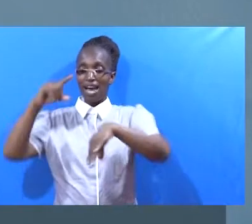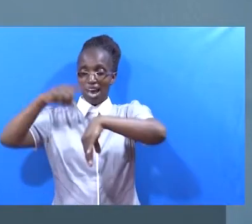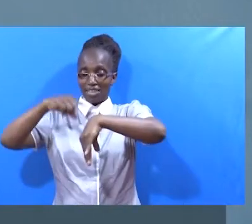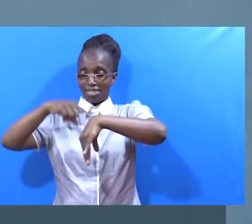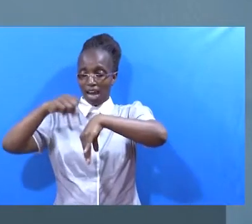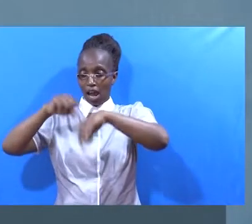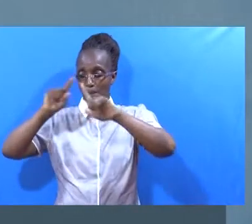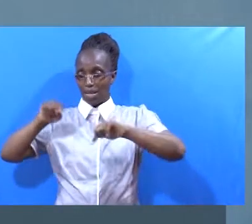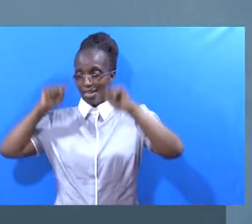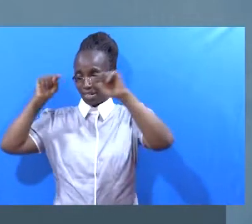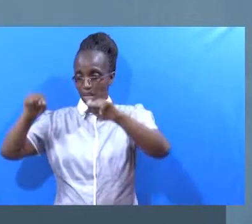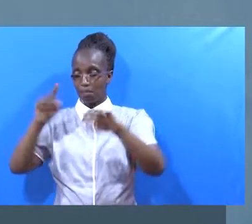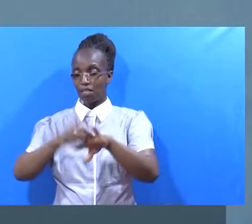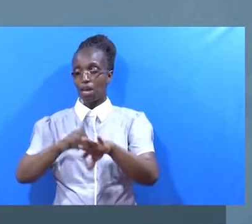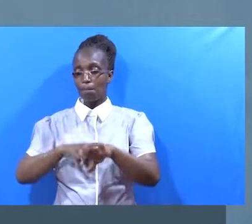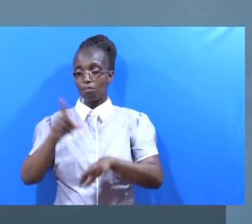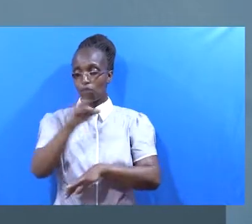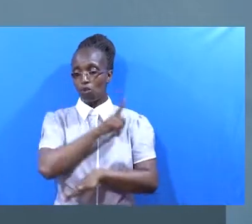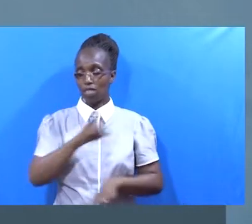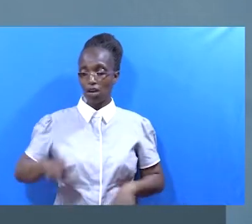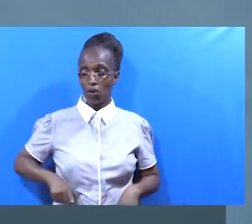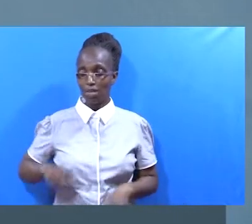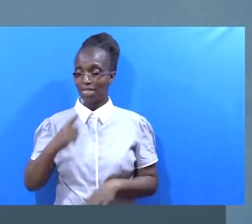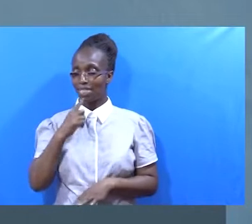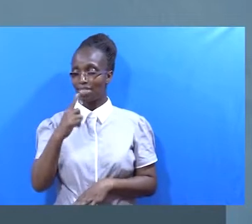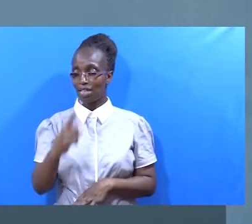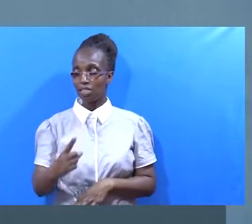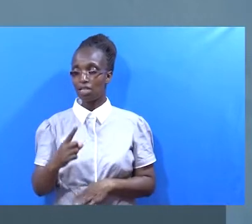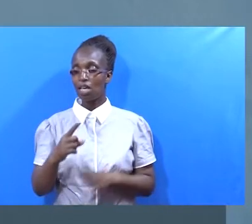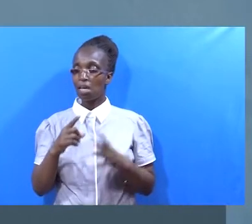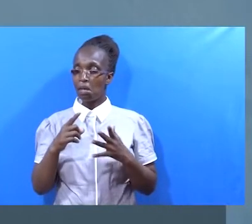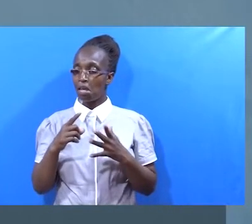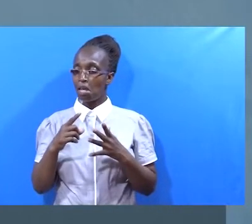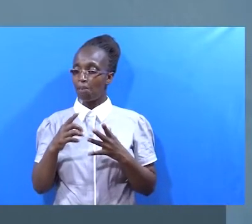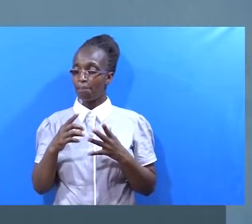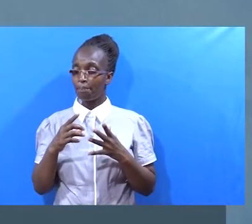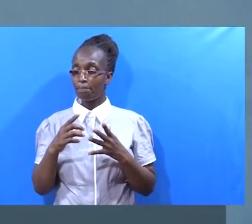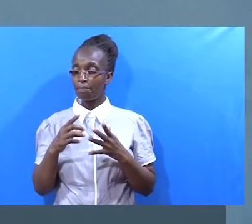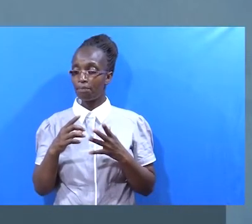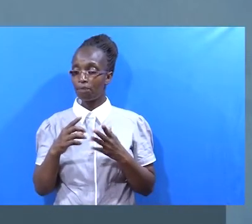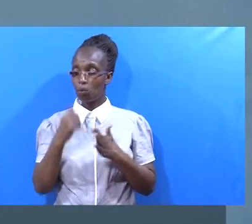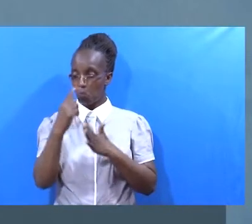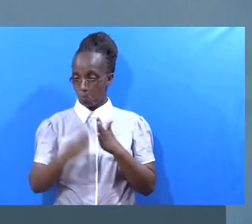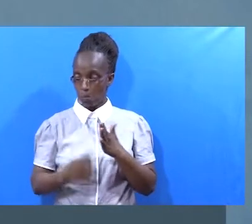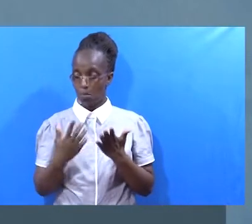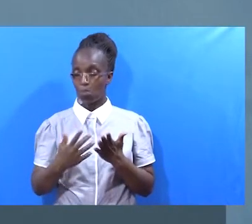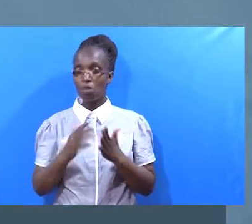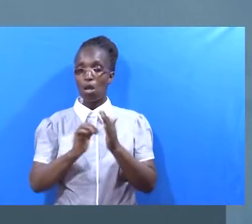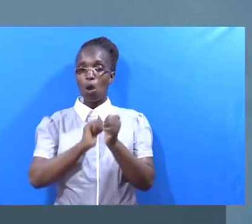ulifika Akiwa mkubwa Akiwa buwana Biblia metuwa mea kwamba Alieza kuwa